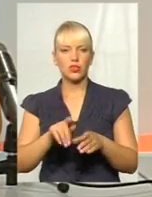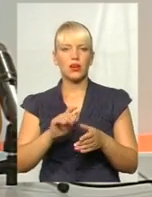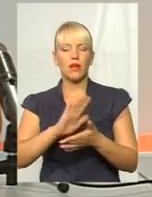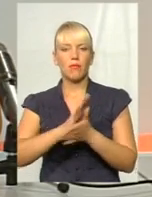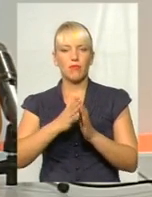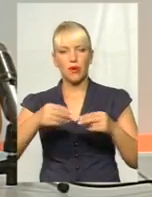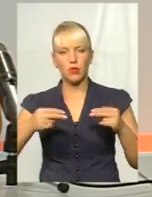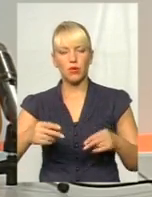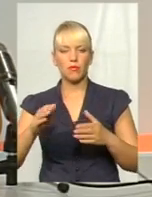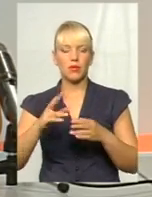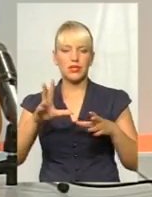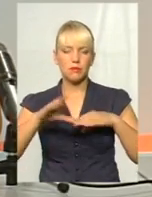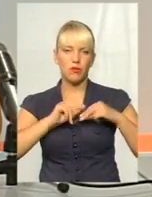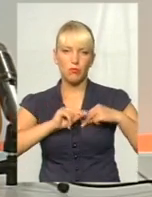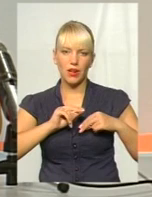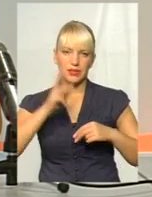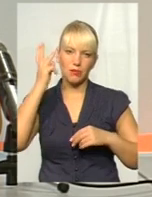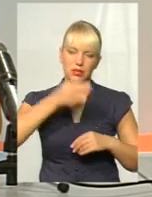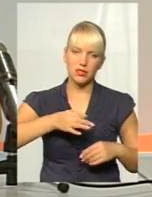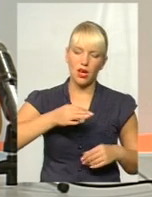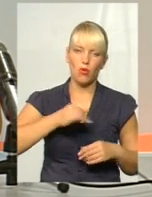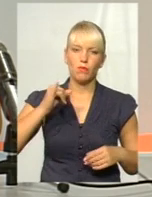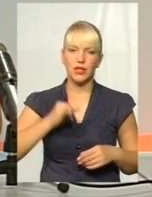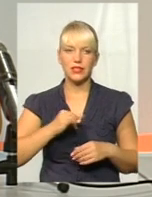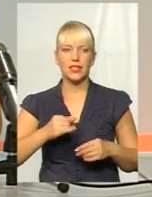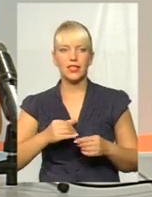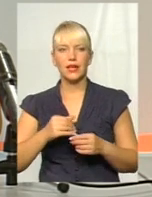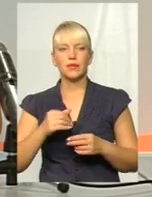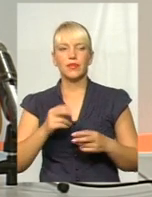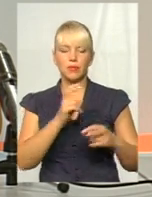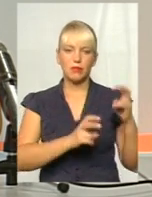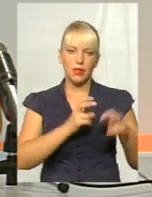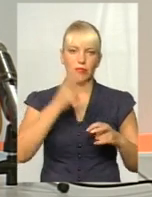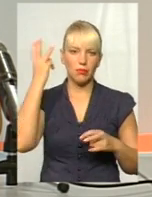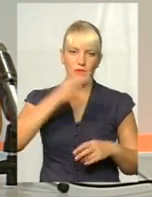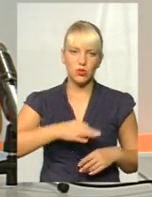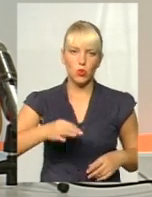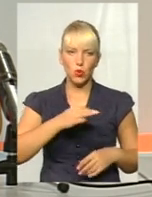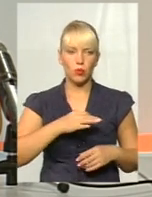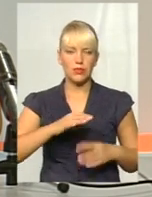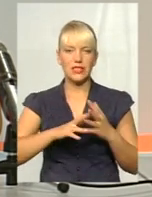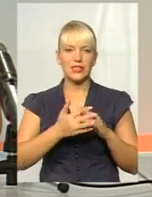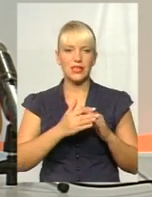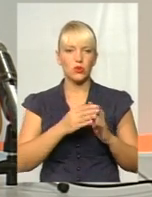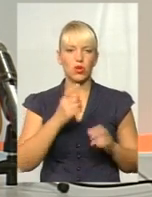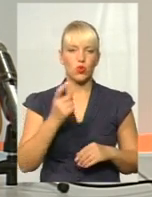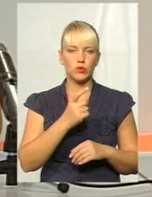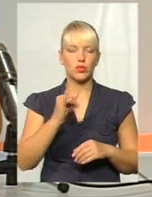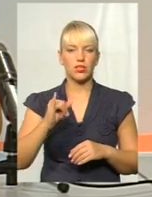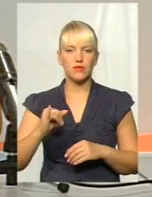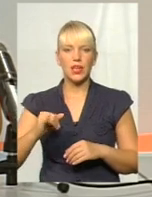співпраці між Хмельницькою областю, підприємствами, верніше, Хмельницької області у галузі сільського господарства і